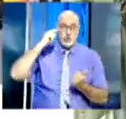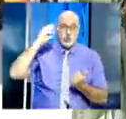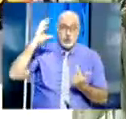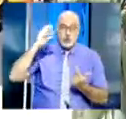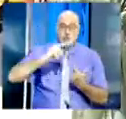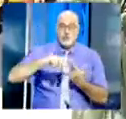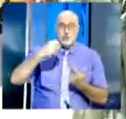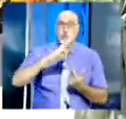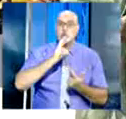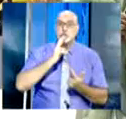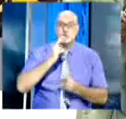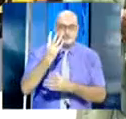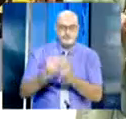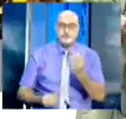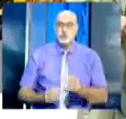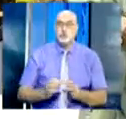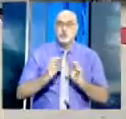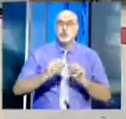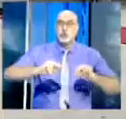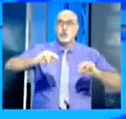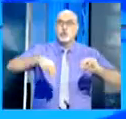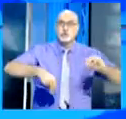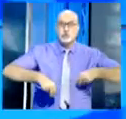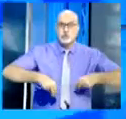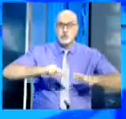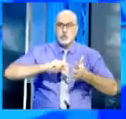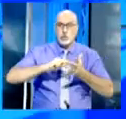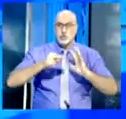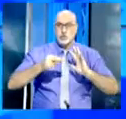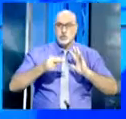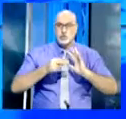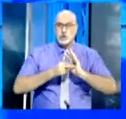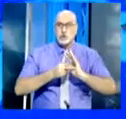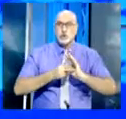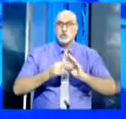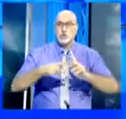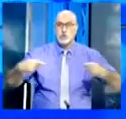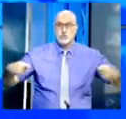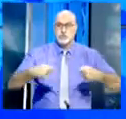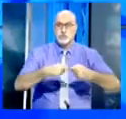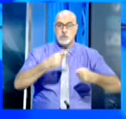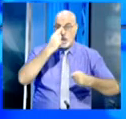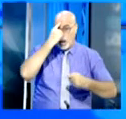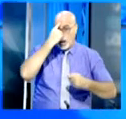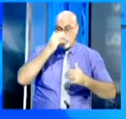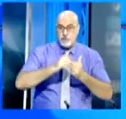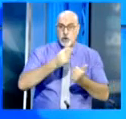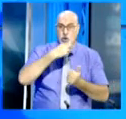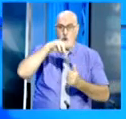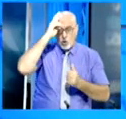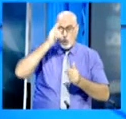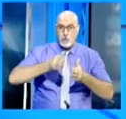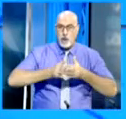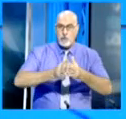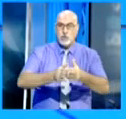بينغ يرتقب أن تتوج باتفاق حول مشروع نقل ضخم يربط الهند بأوروبا من خلال خط بحري